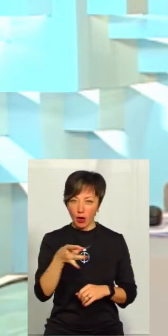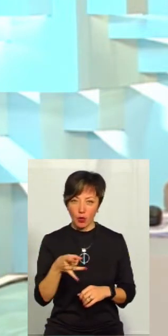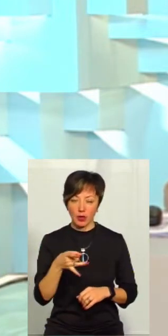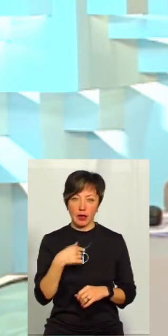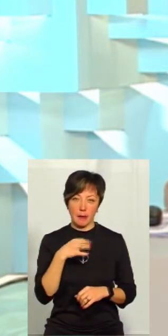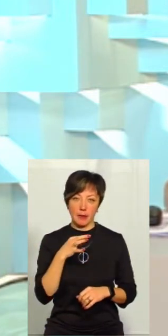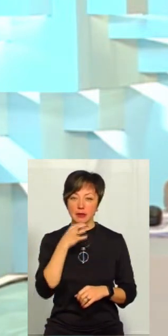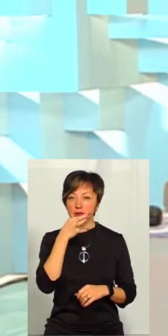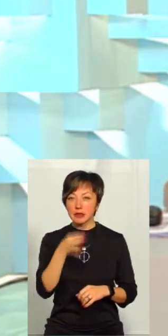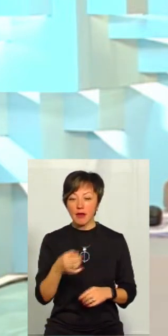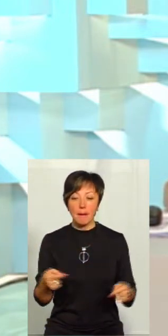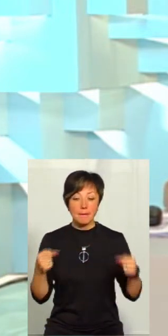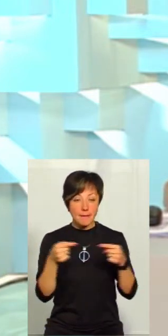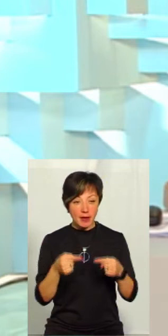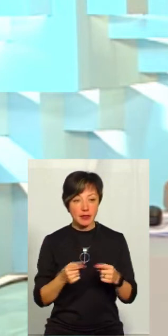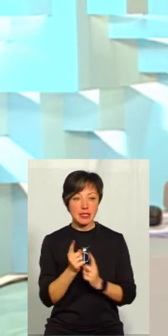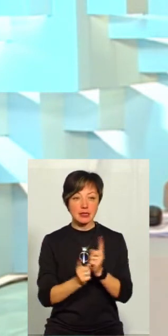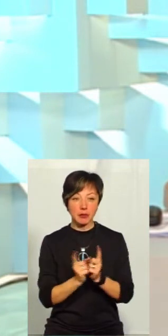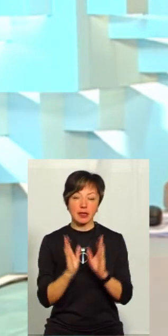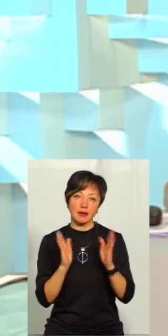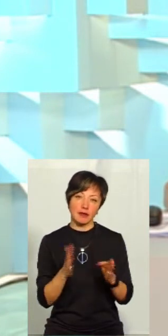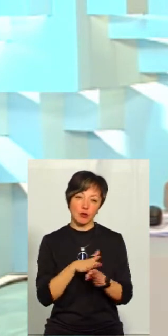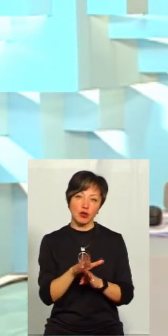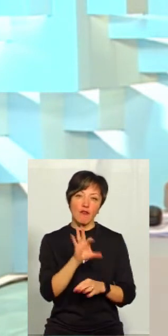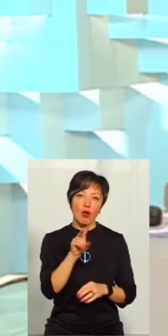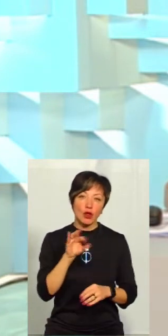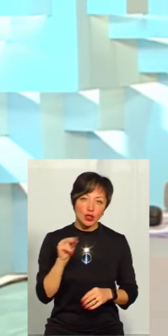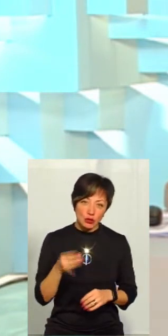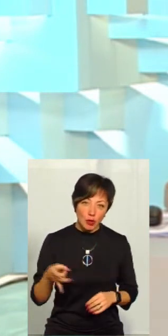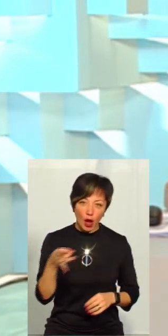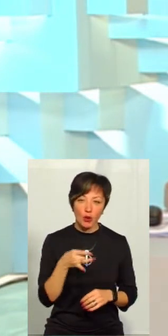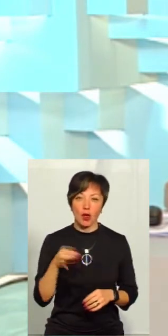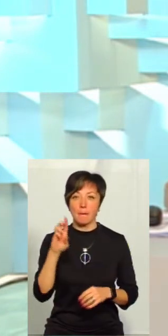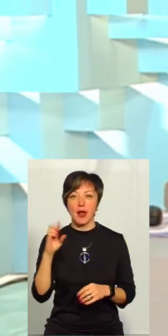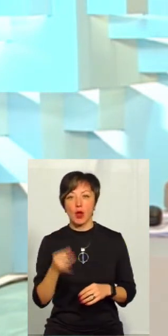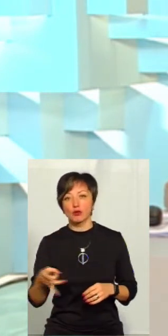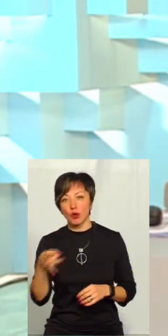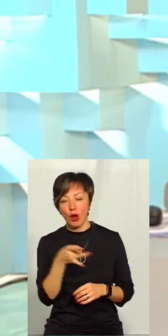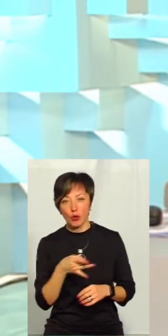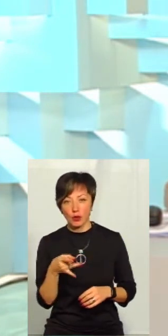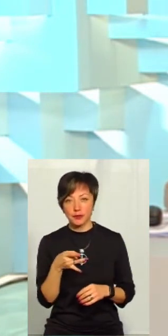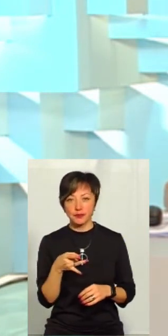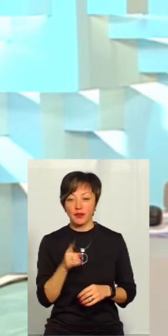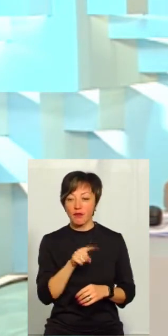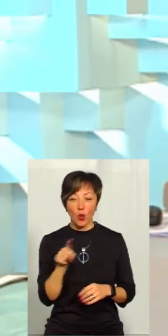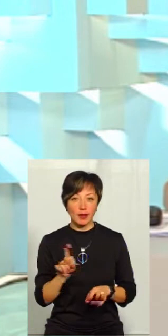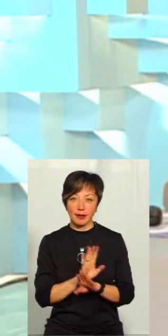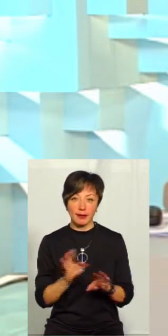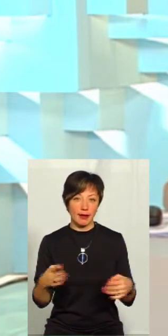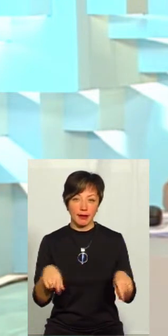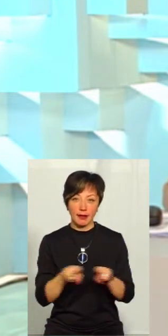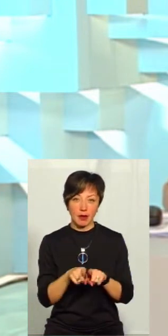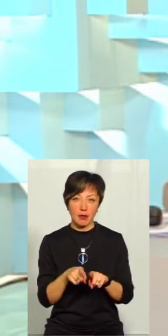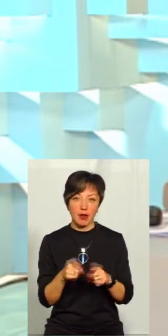район, я би сказав. Певні зміни там відбудуться і в Волочейському районі, і в Білогірському районі. Вони не є